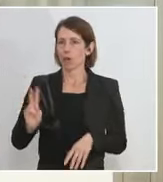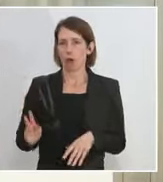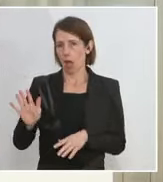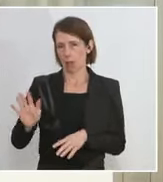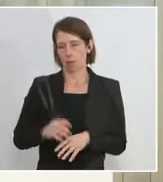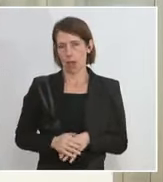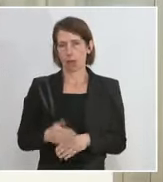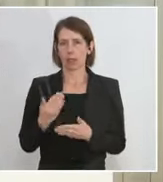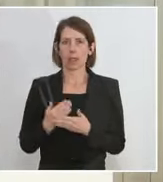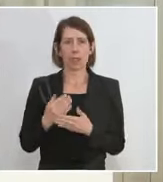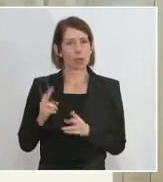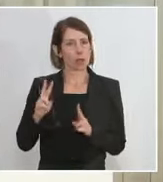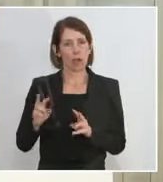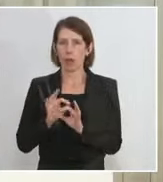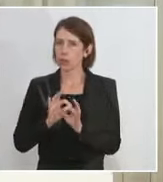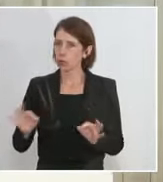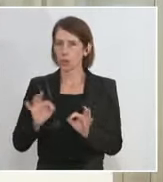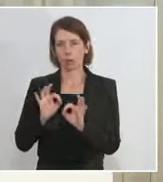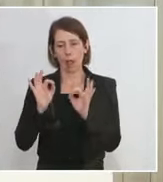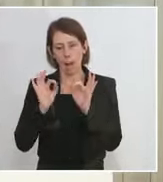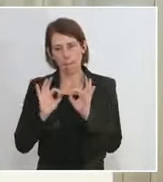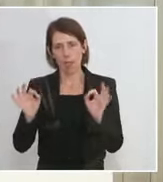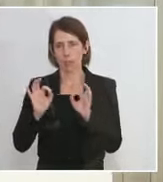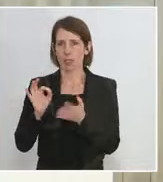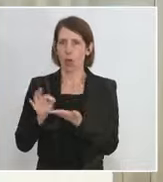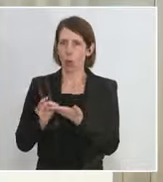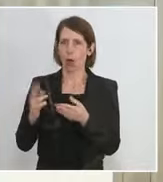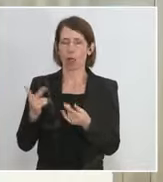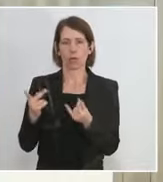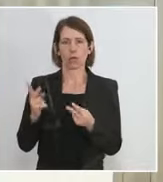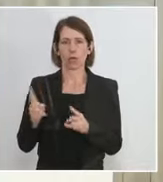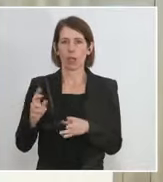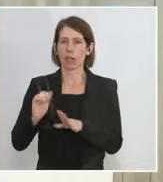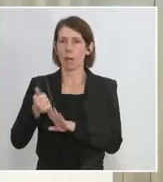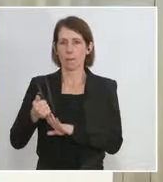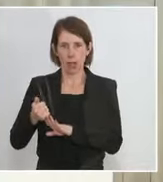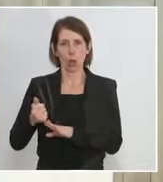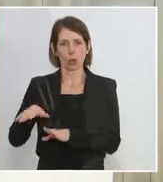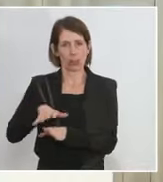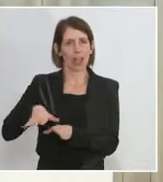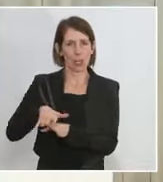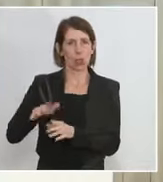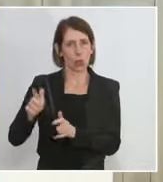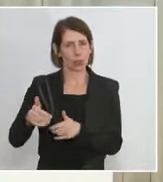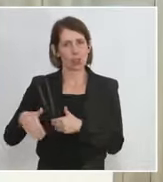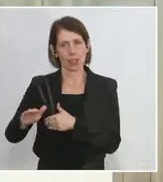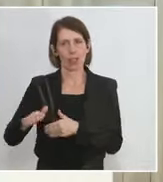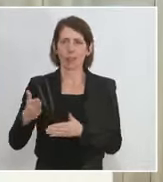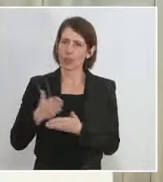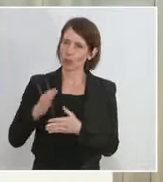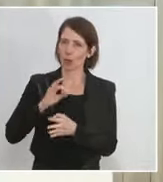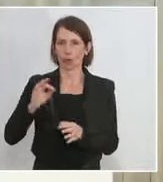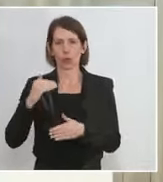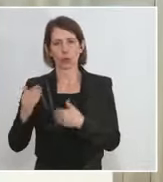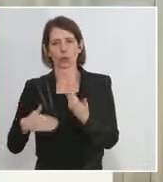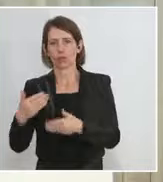Von daher wirklich der gute und der beste Ort, wo man eine Pilotregion starten kann, wird auch sehr gut begonnen. Wir begleiten